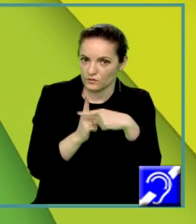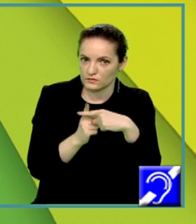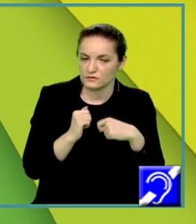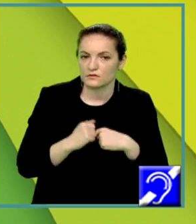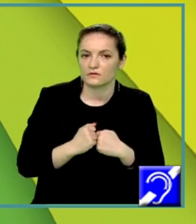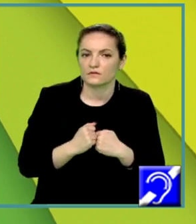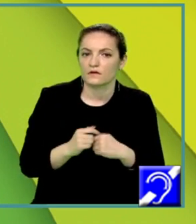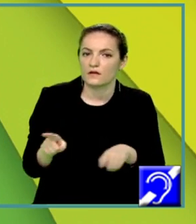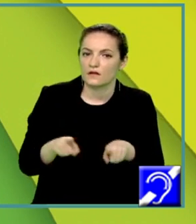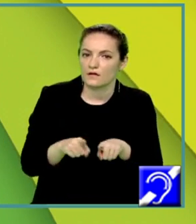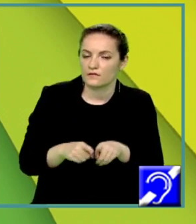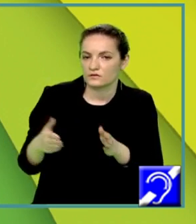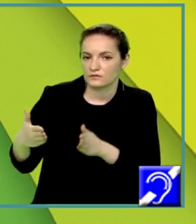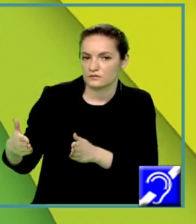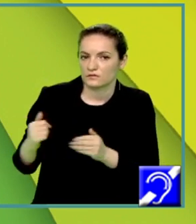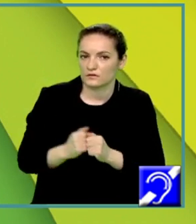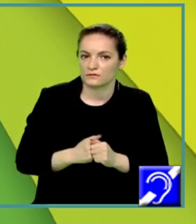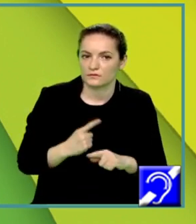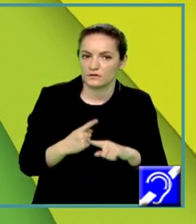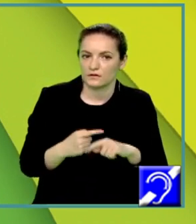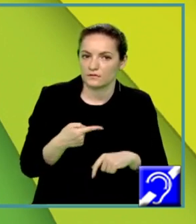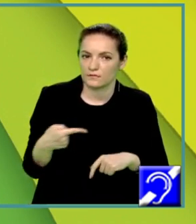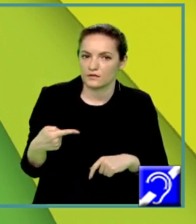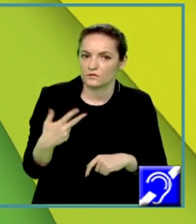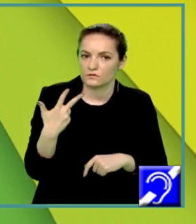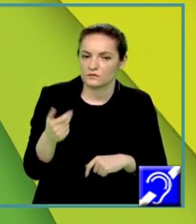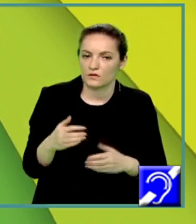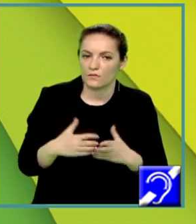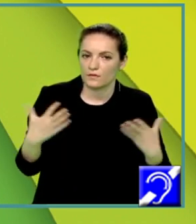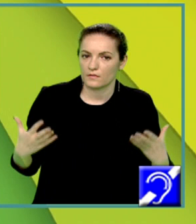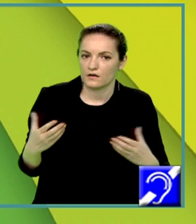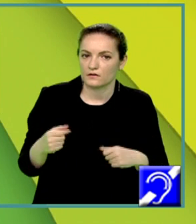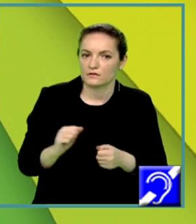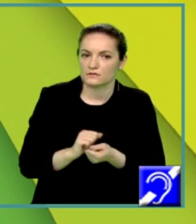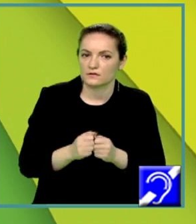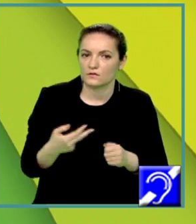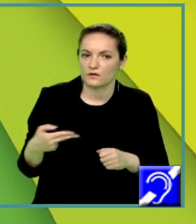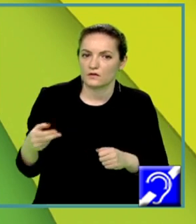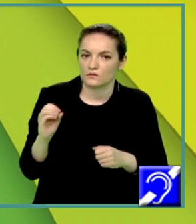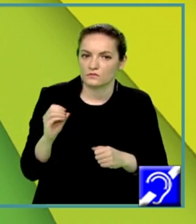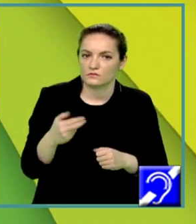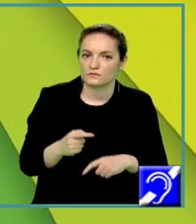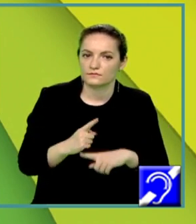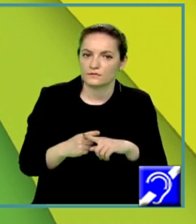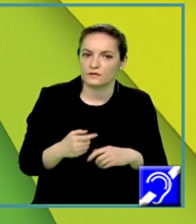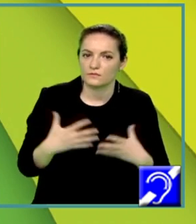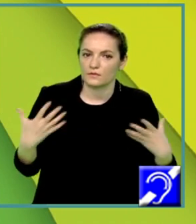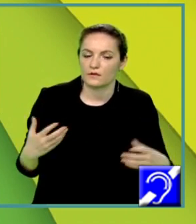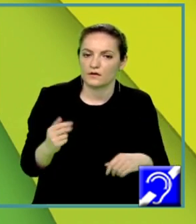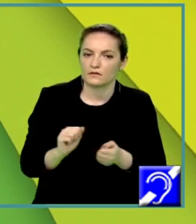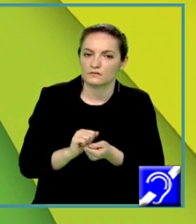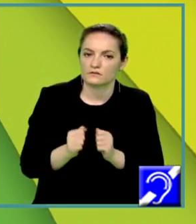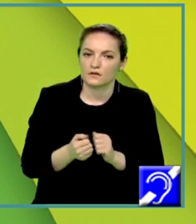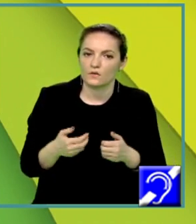aibă valori pozitive, deci x minus 3 mai mare sau egal decât 0, pe unde rezultă x mai mare sau egal